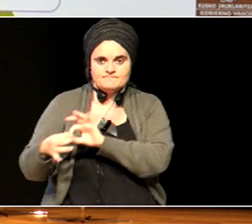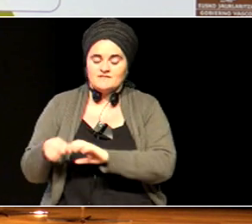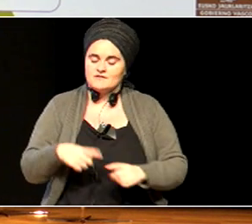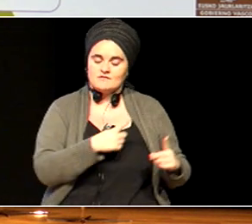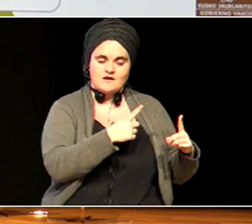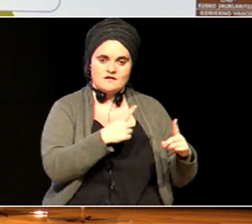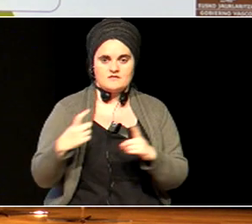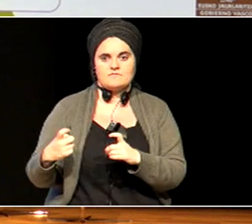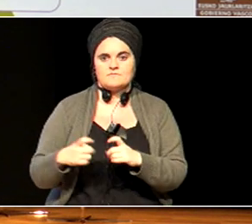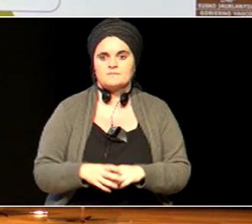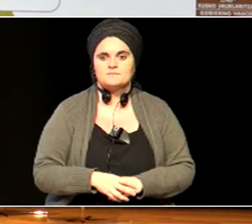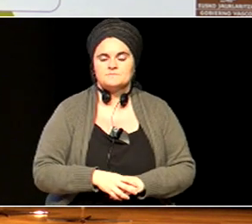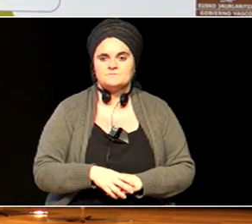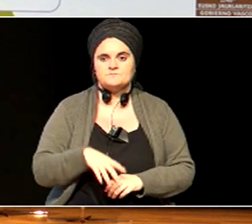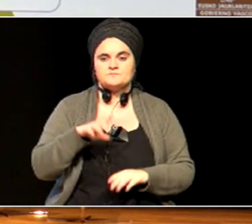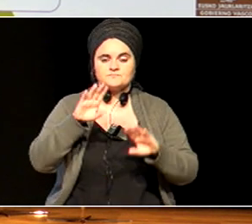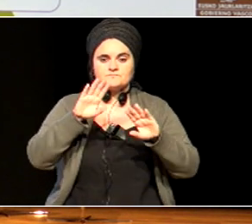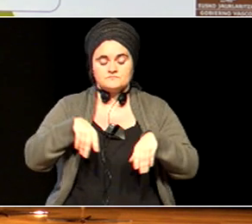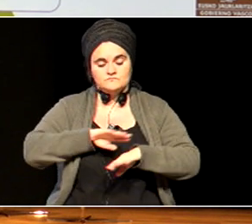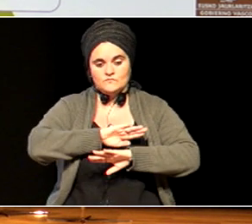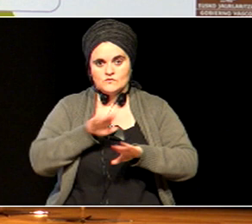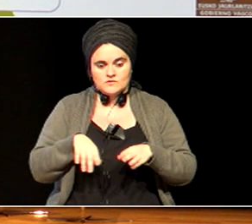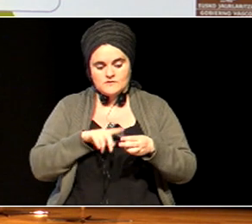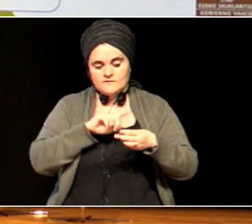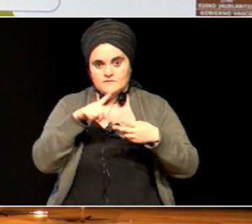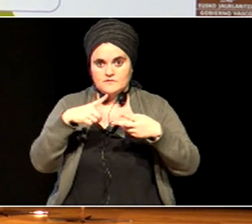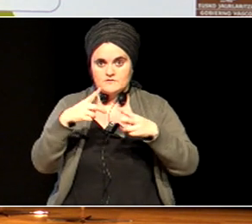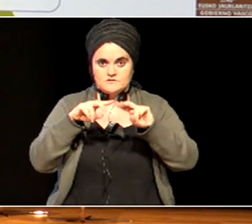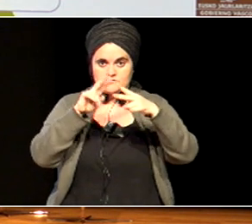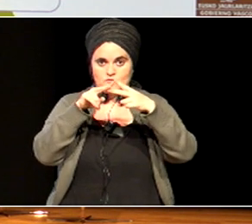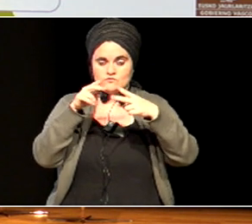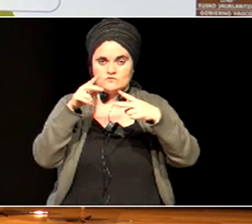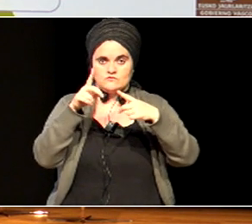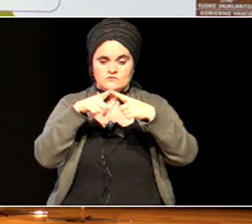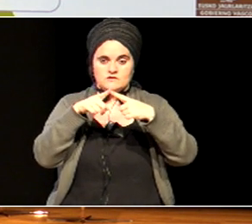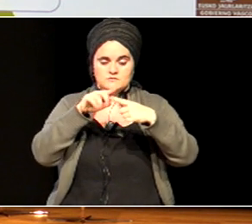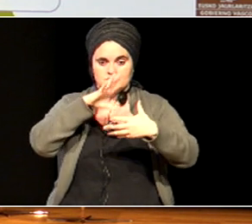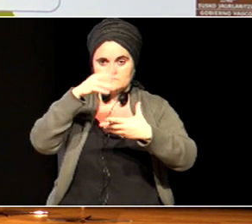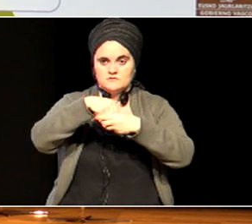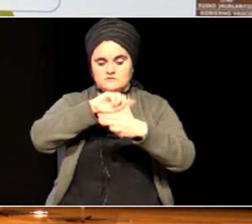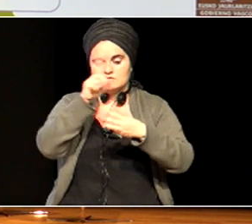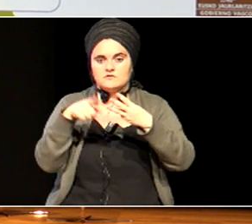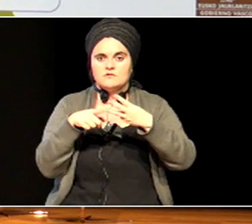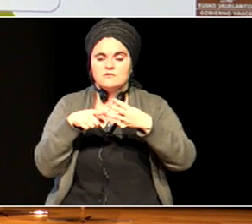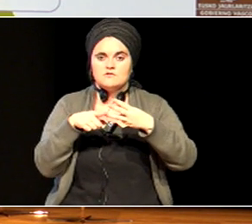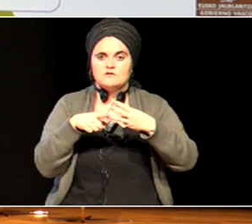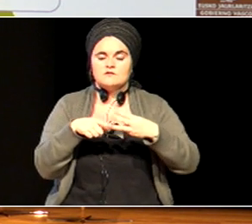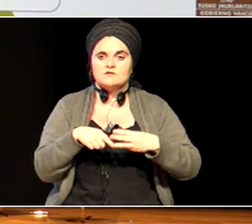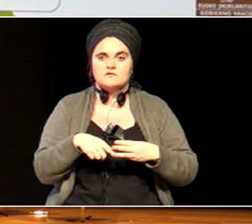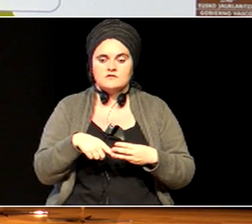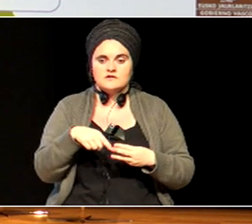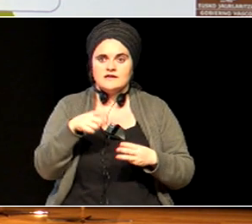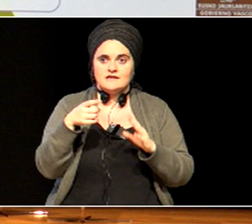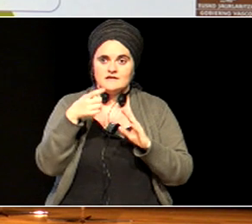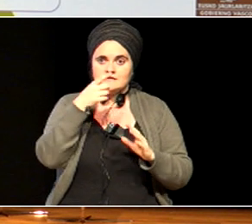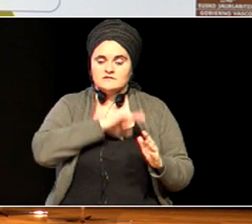eta eta gero askenik bigarren elburuanetan irugarren berariazko elburua kalitatezko aurrezkuntzari